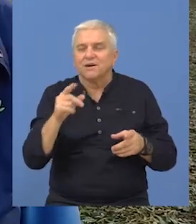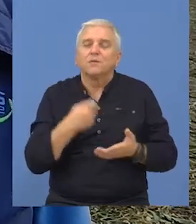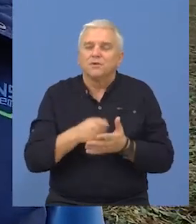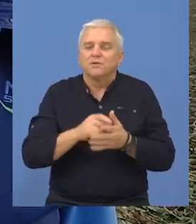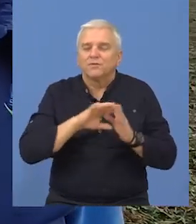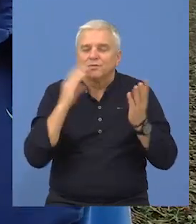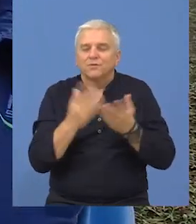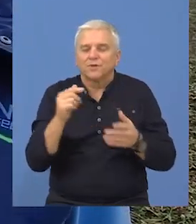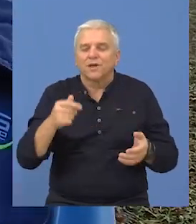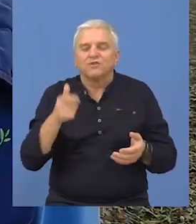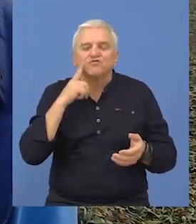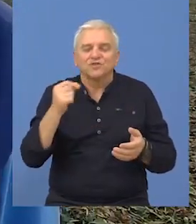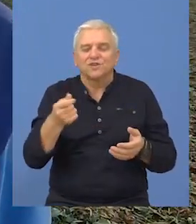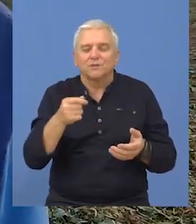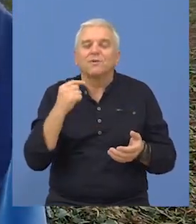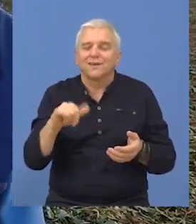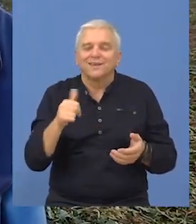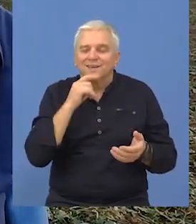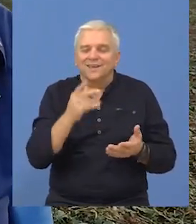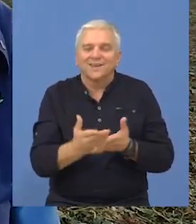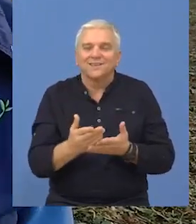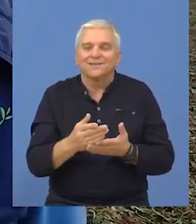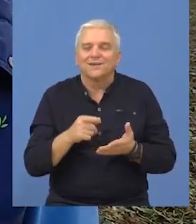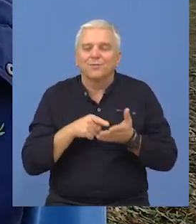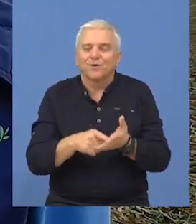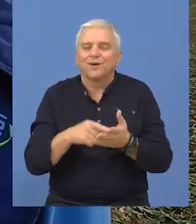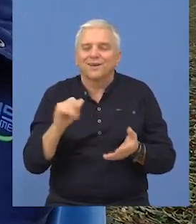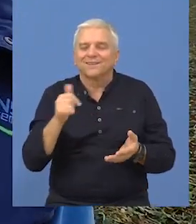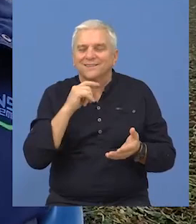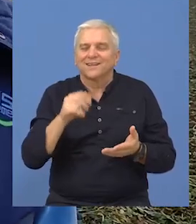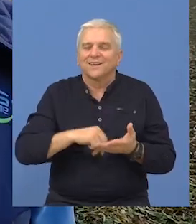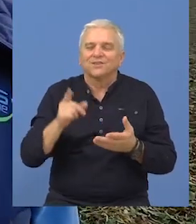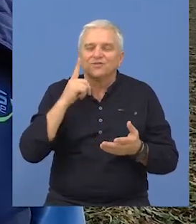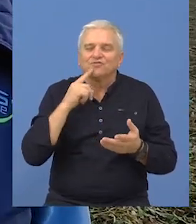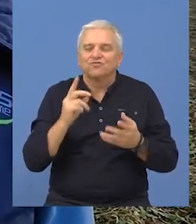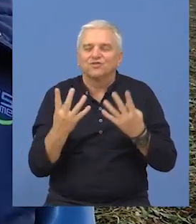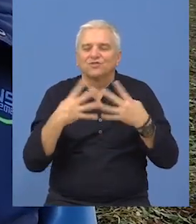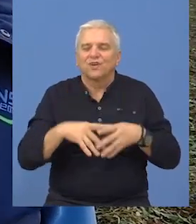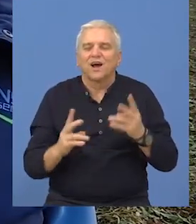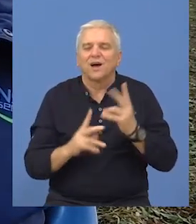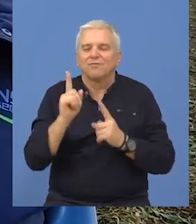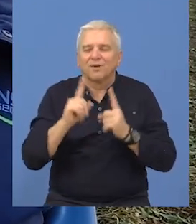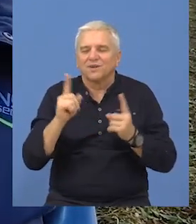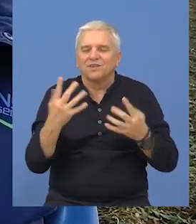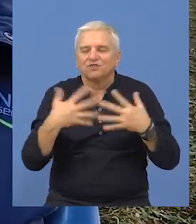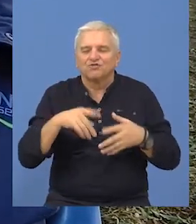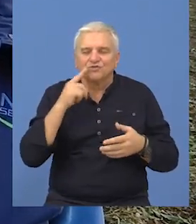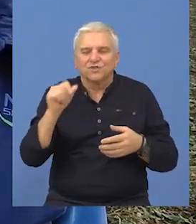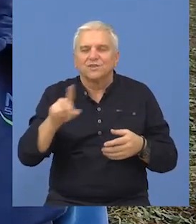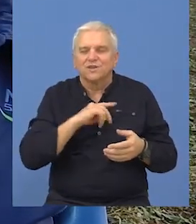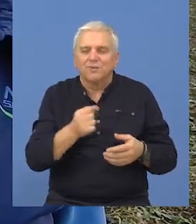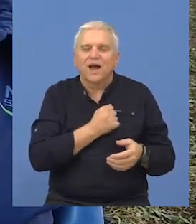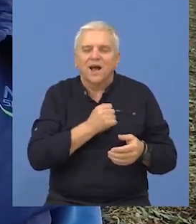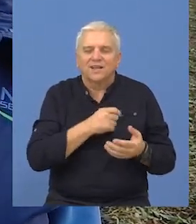Znači, jedina šećerna repa ove godine? Šećerna repa stalno fabrike šećera daju za garantovanu